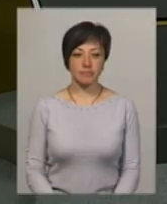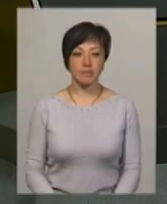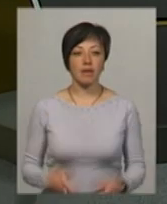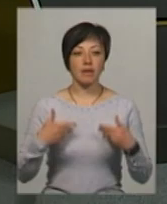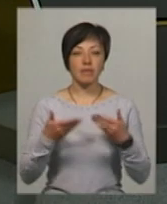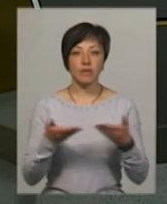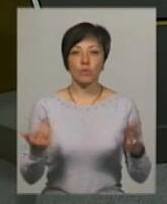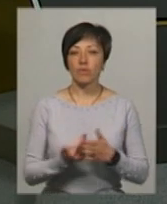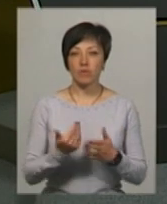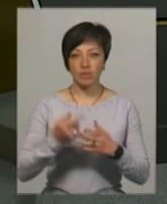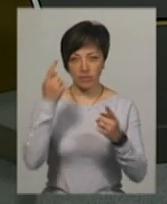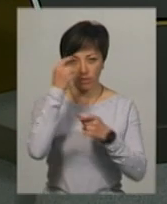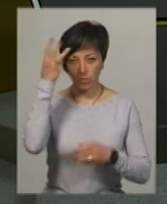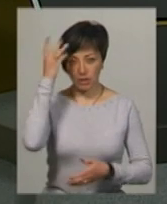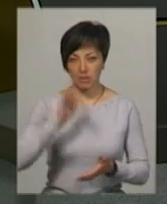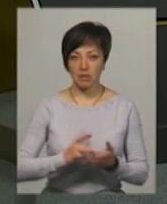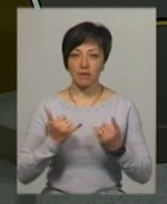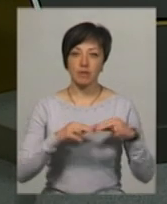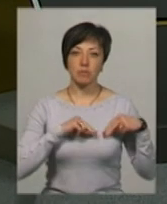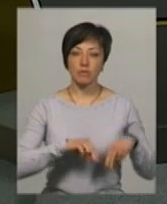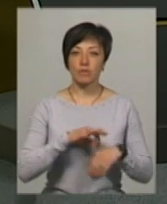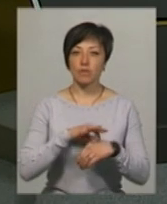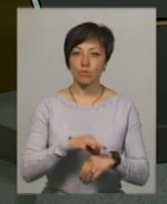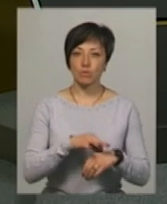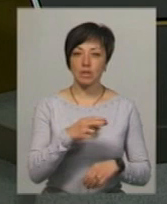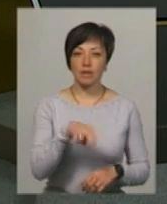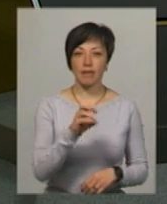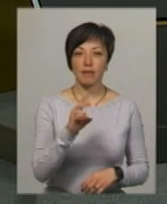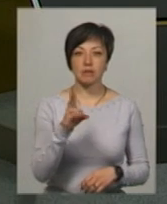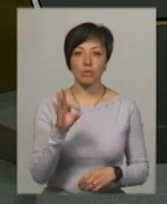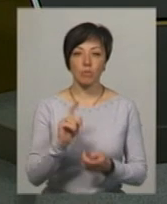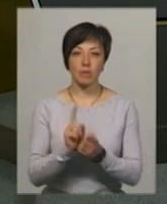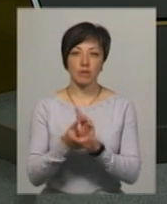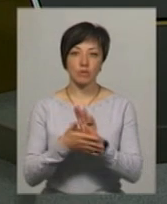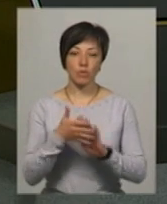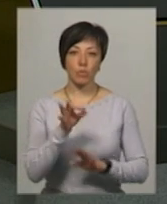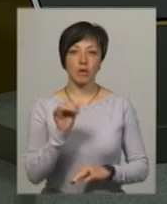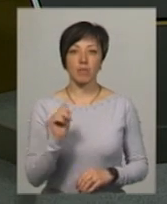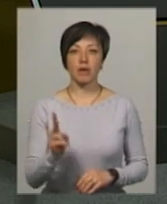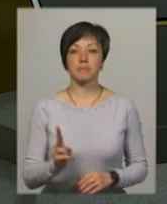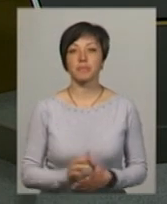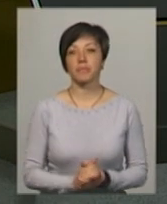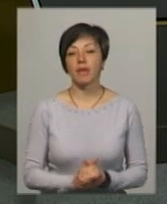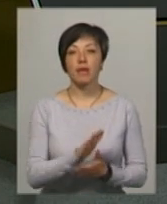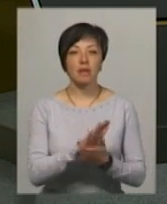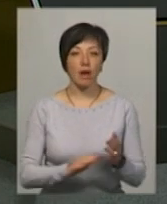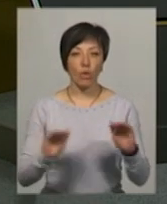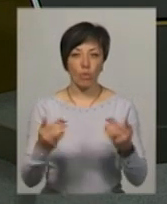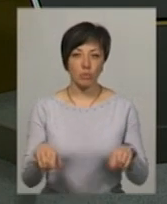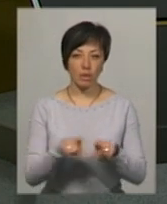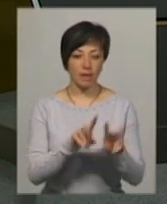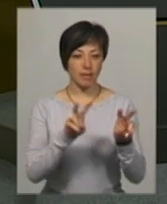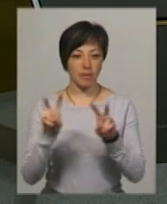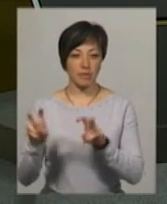Вітаю, новини в ефірі Поділля Центр. У студії для вас працюють ведуча Дарина Денисенко, переклад на жестову мову Ольга Рибак. Далі коротко про